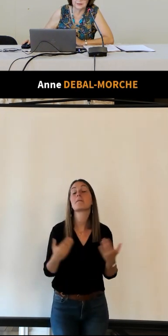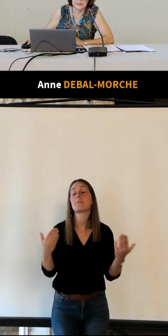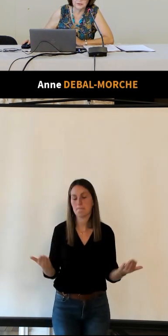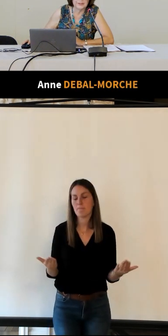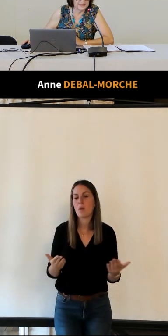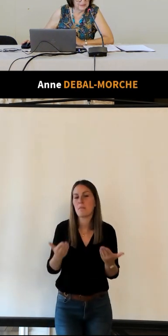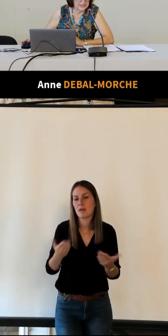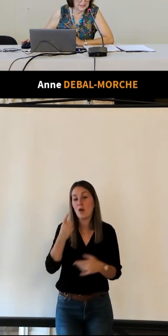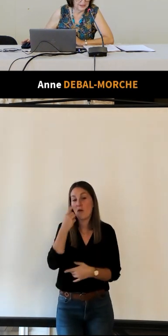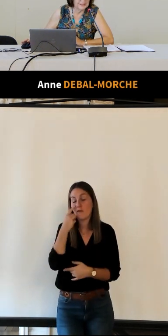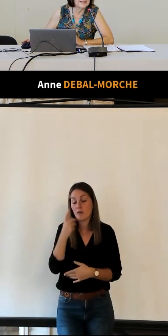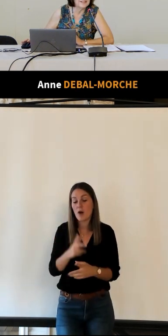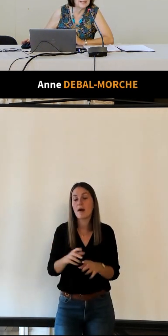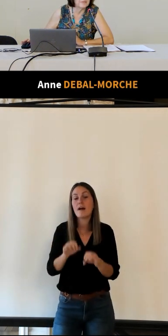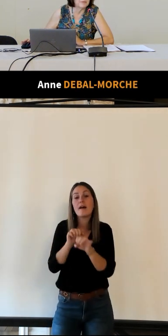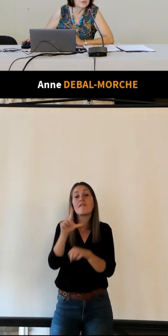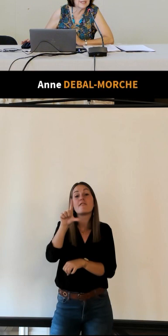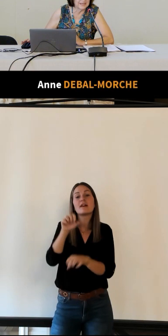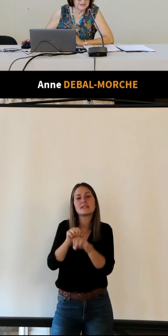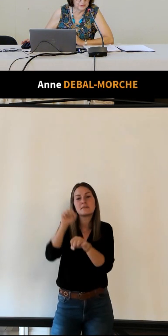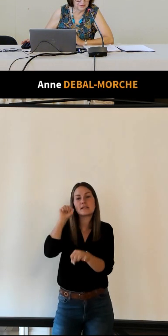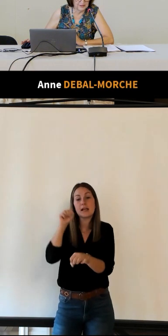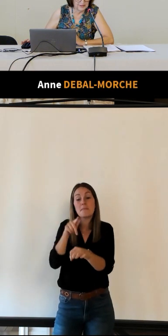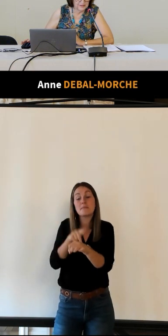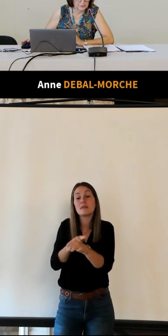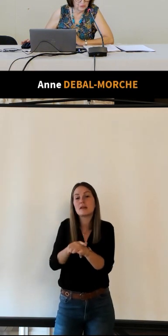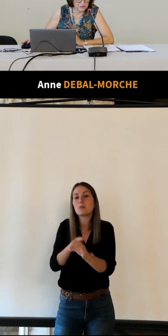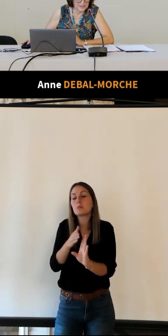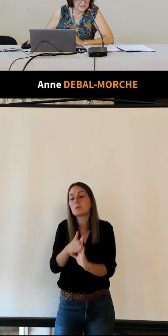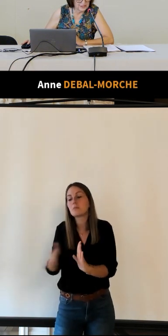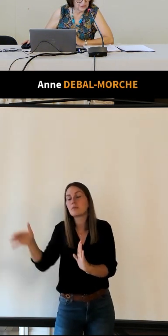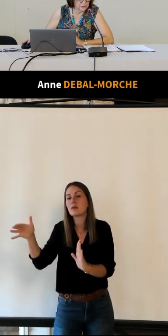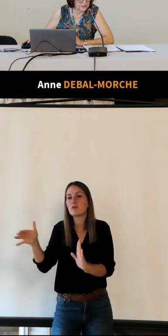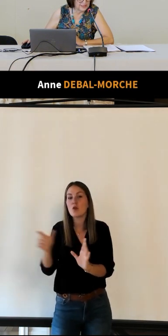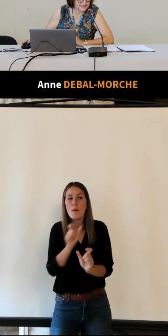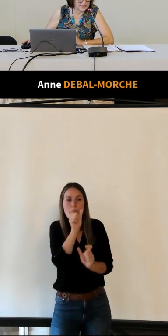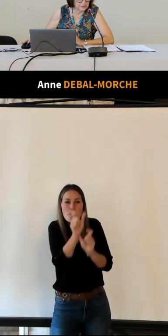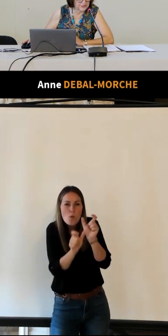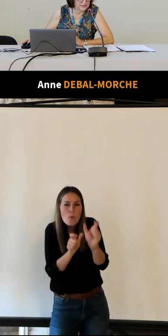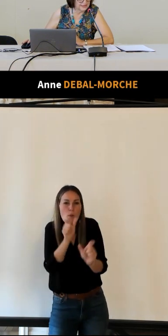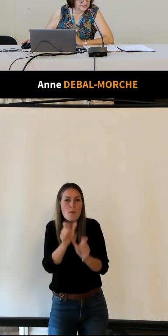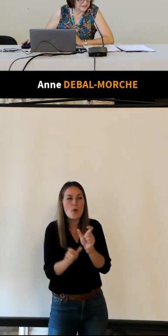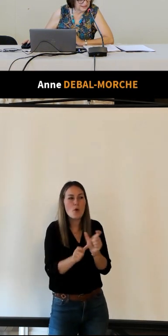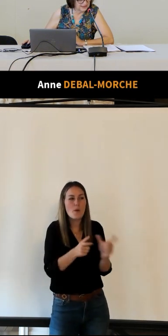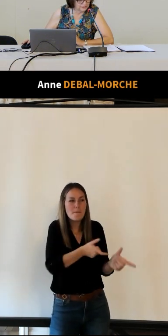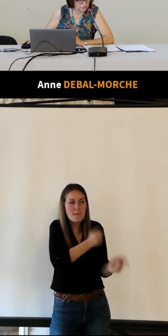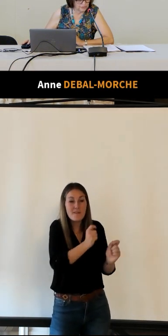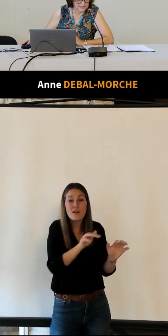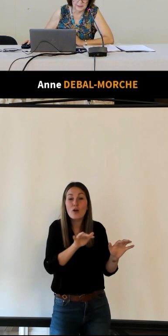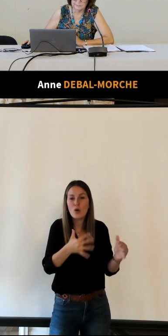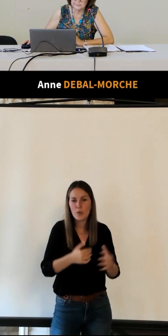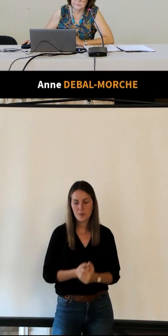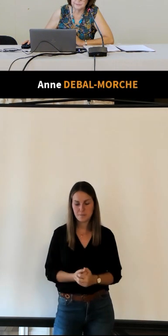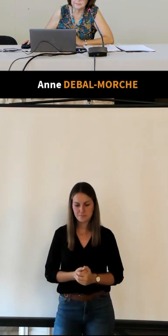du 20ème siècle quels étaient un petit peu ces éléments de langage qu'utilisait le syndicat d'initiative de